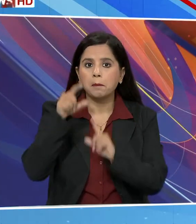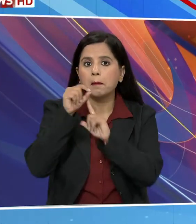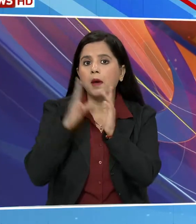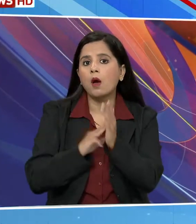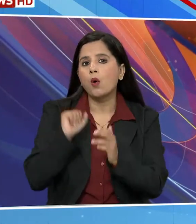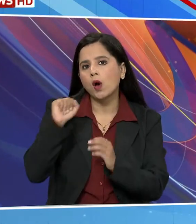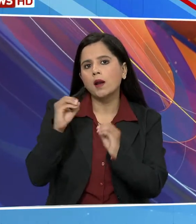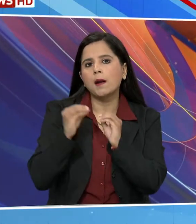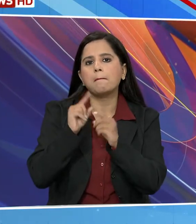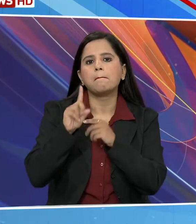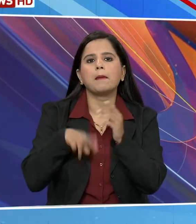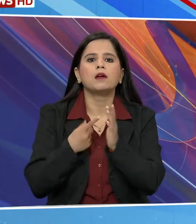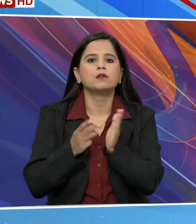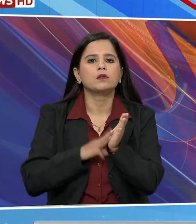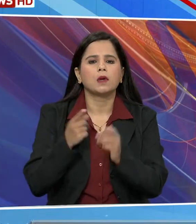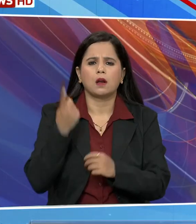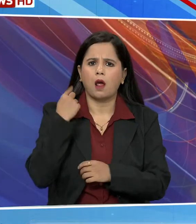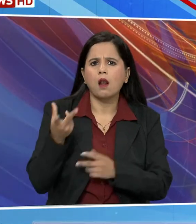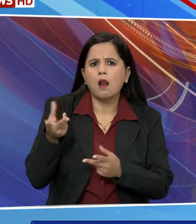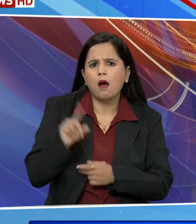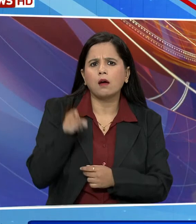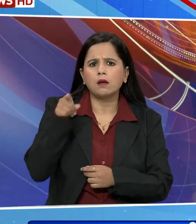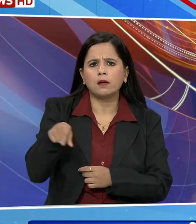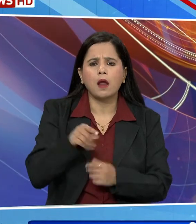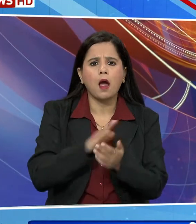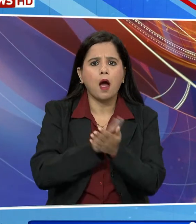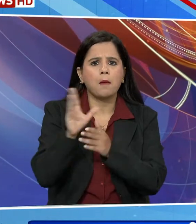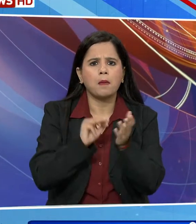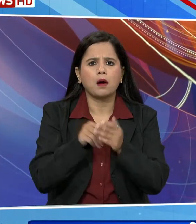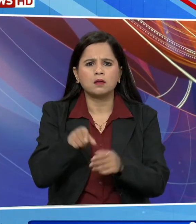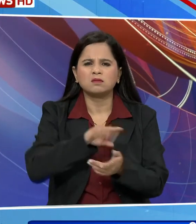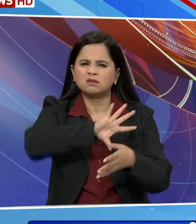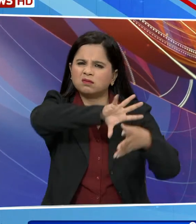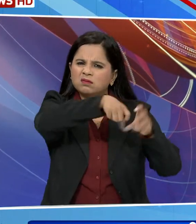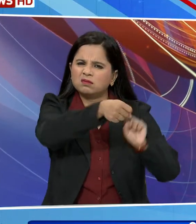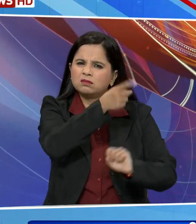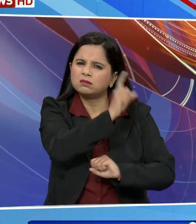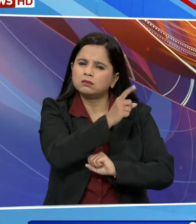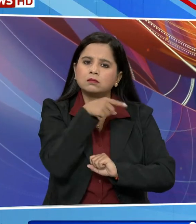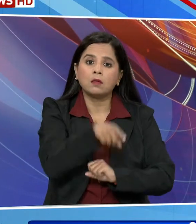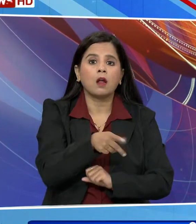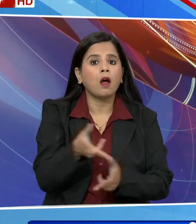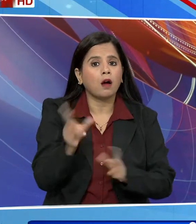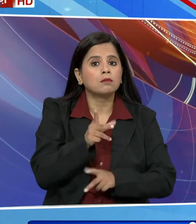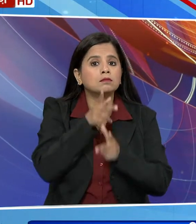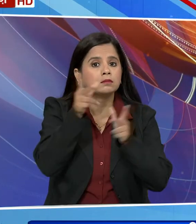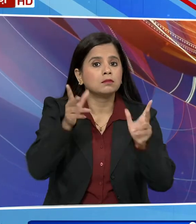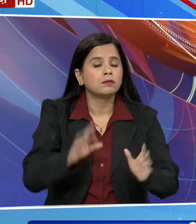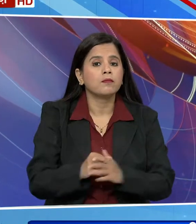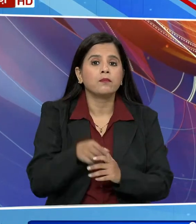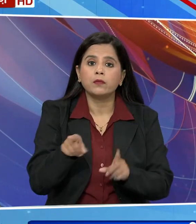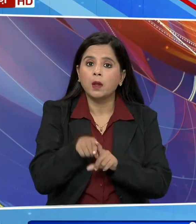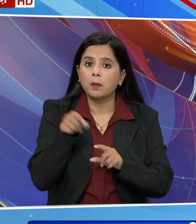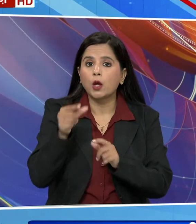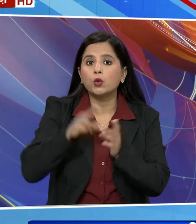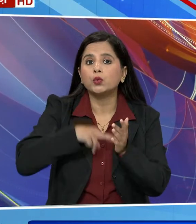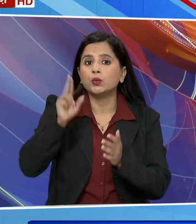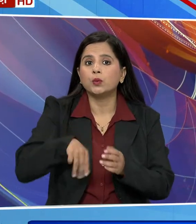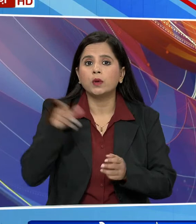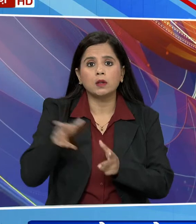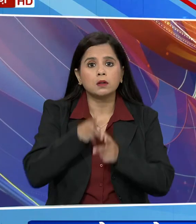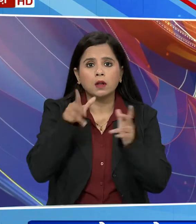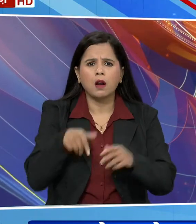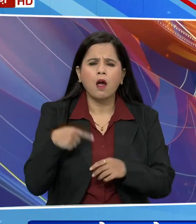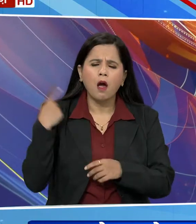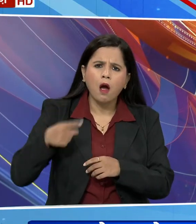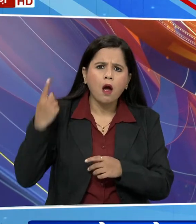मंत्री बेंजमेन नेतिन्याहून ने काले एक पार फिर हमास को खत्म करने की बात दोहराई है इस्राइज सेनुत रुराष्ट ने कहा कि